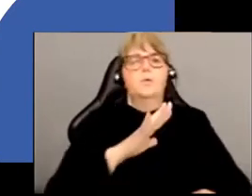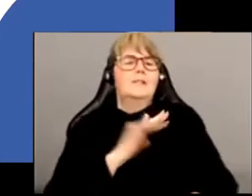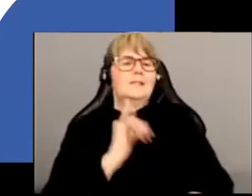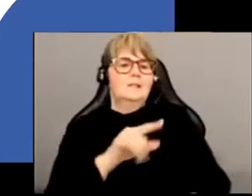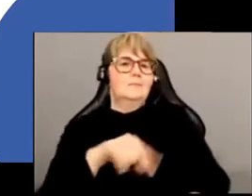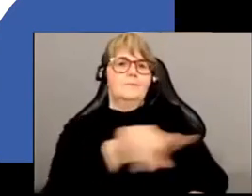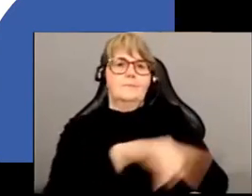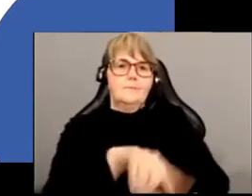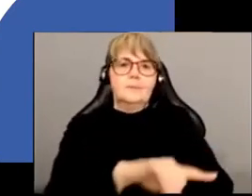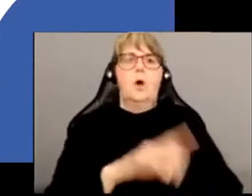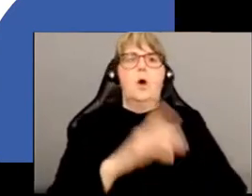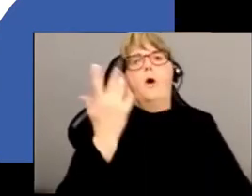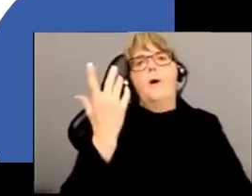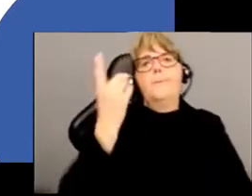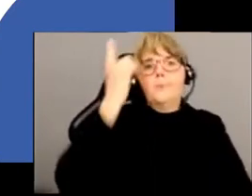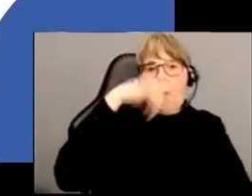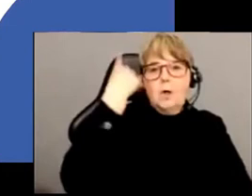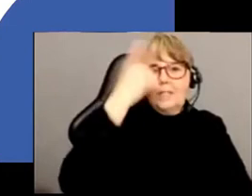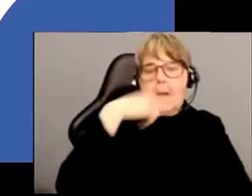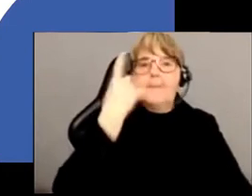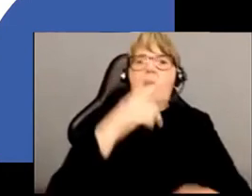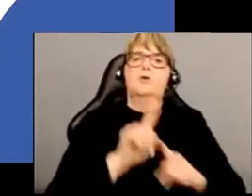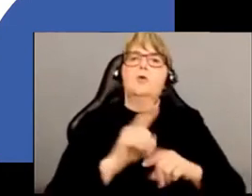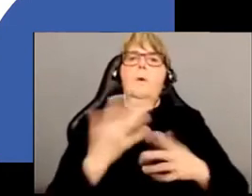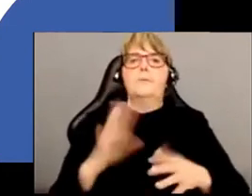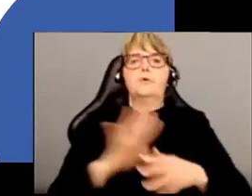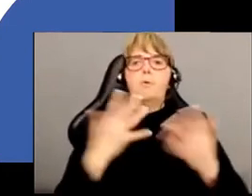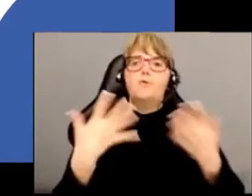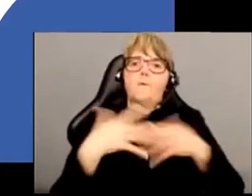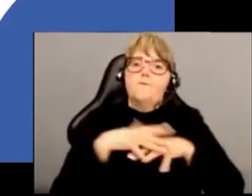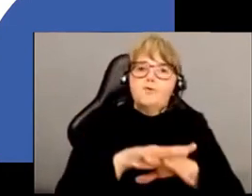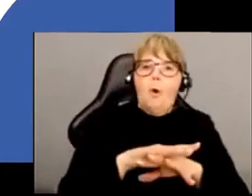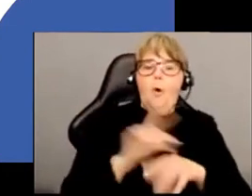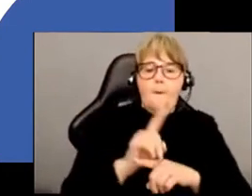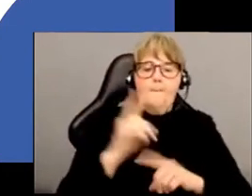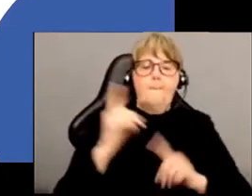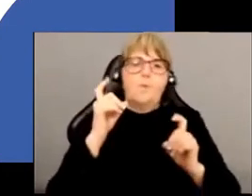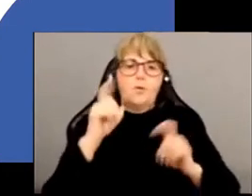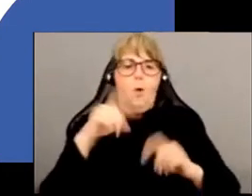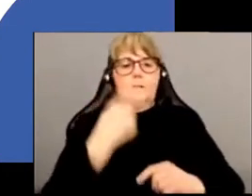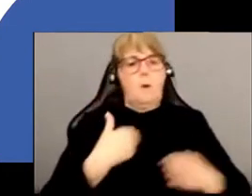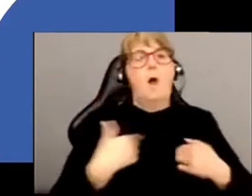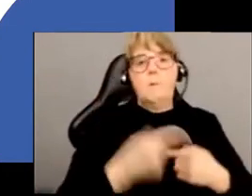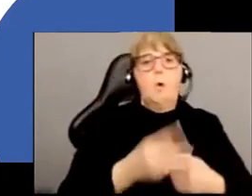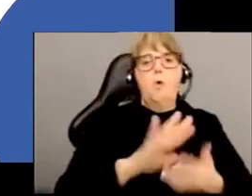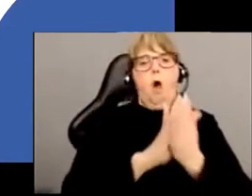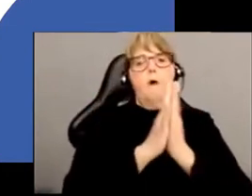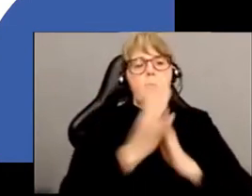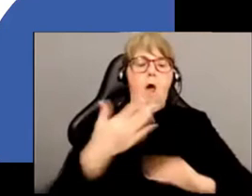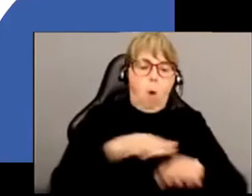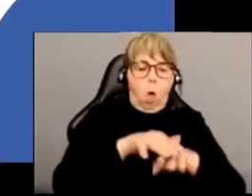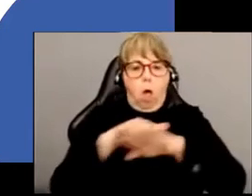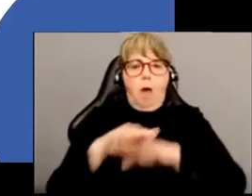suite à une numérisation, donc à une fusion de photos. On s'arrange pour que les animaux ressemblent plus ou moins à